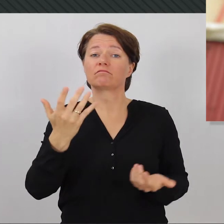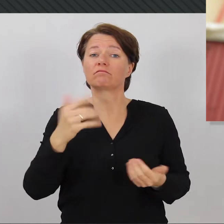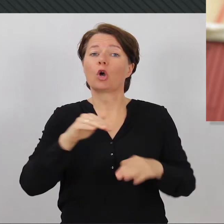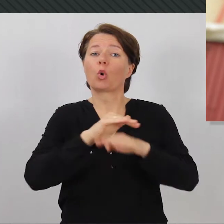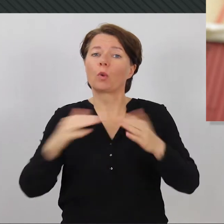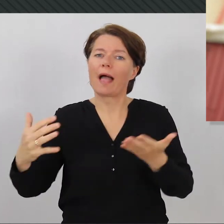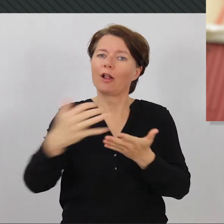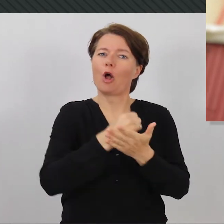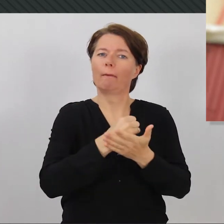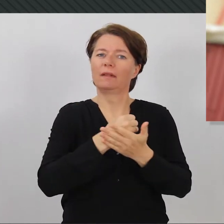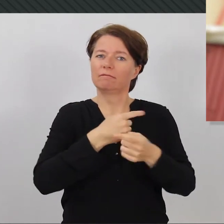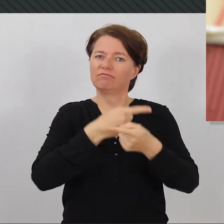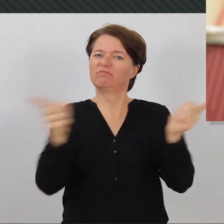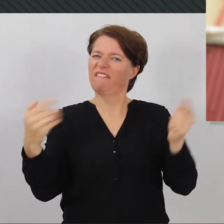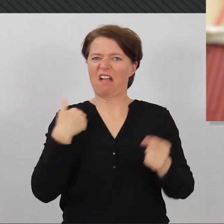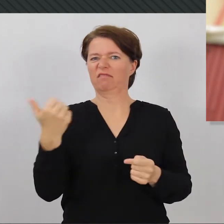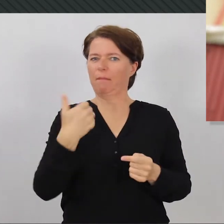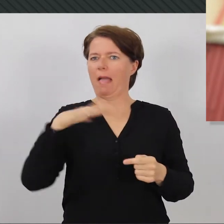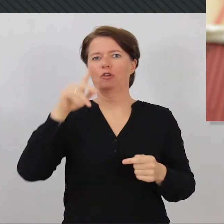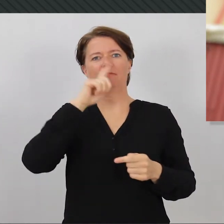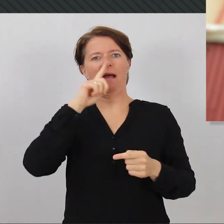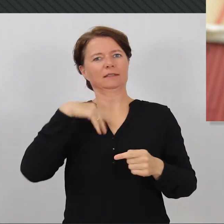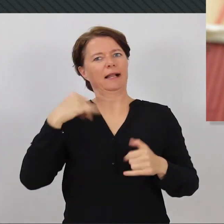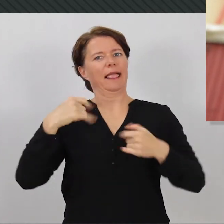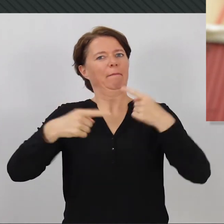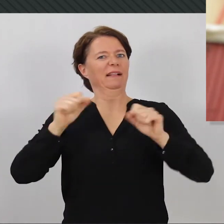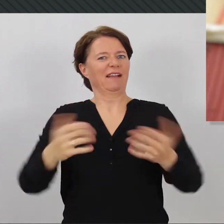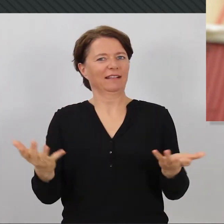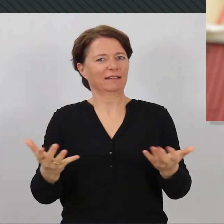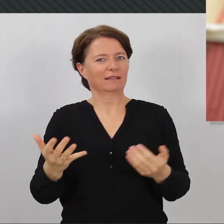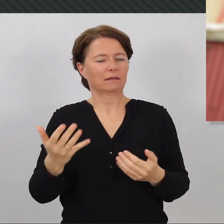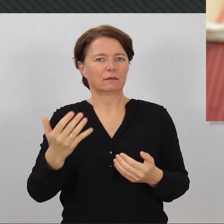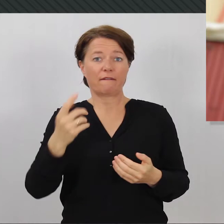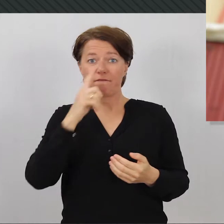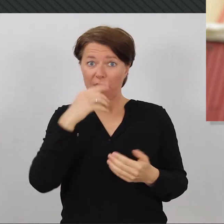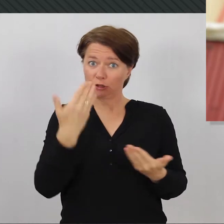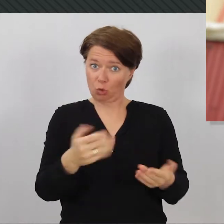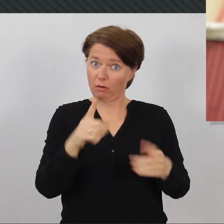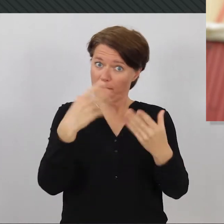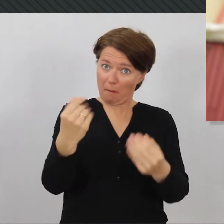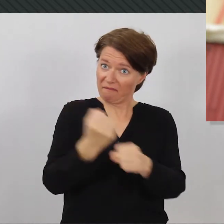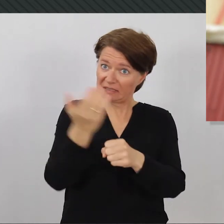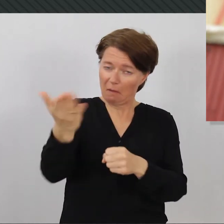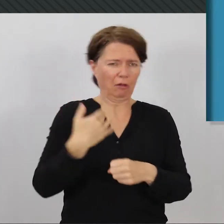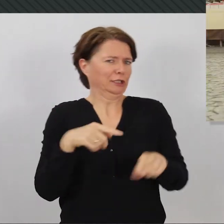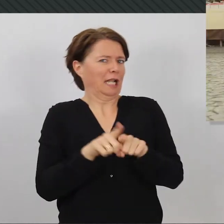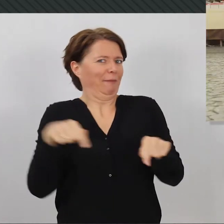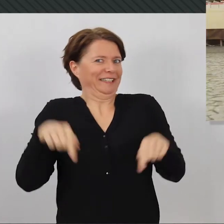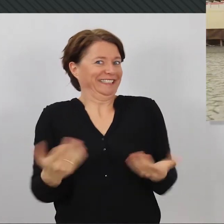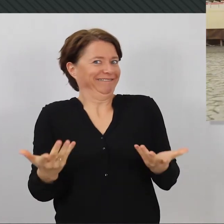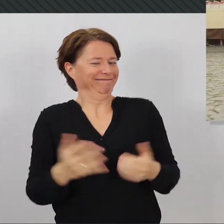Grundeinkommen würde mir auch gefallen, also dass man mir machen kann, was einem Spaß macht. Was würden Sie dann machen? Das gleiche wie jetzt.